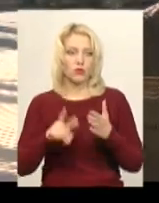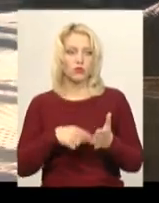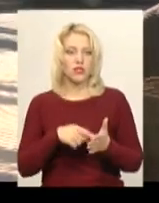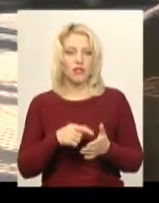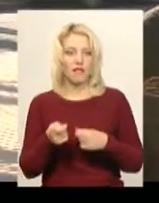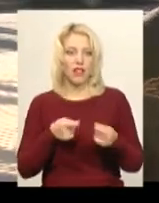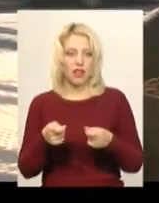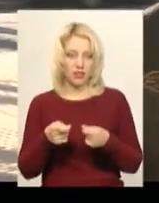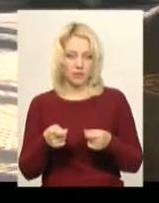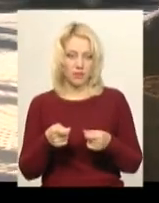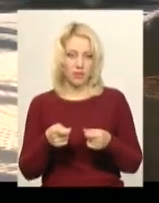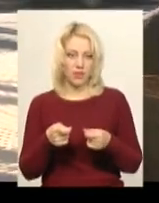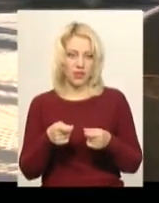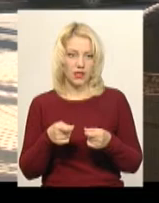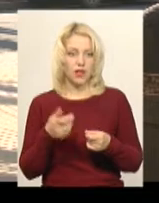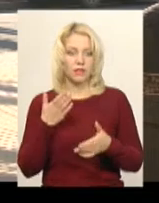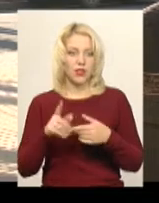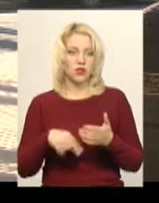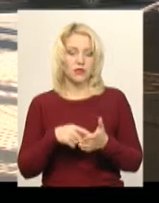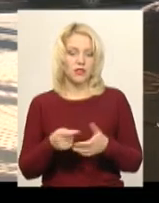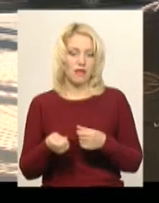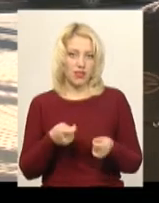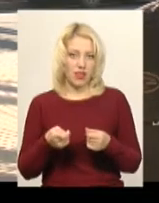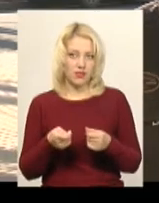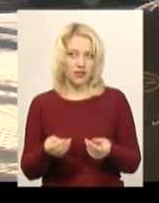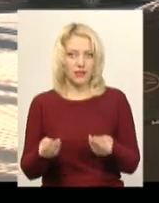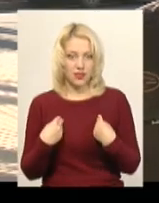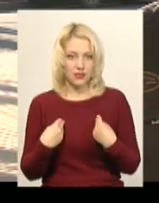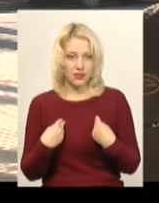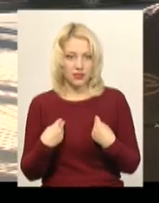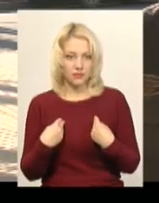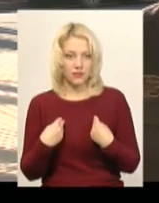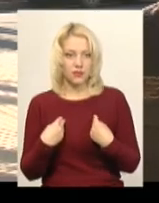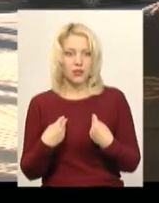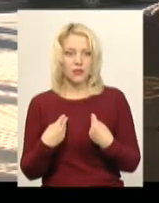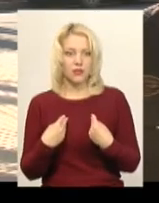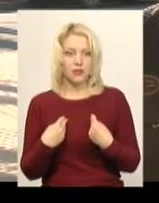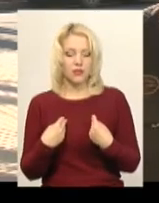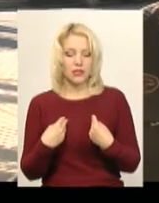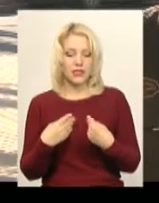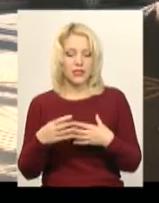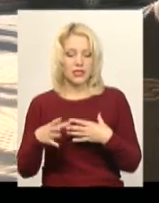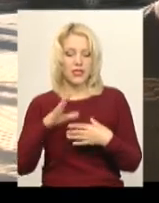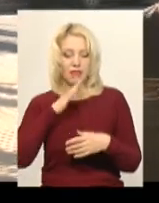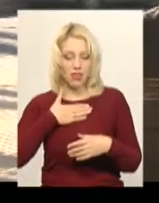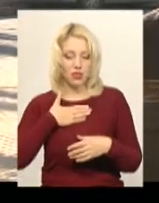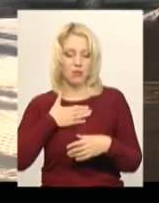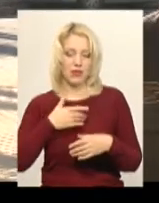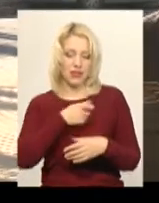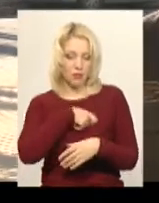влада дасть з нашими депутатами виділено